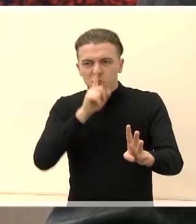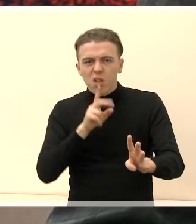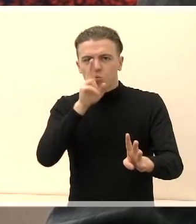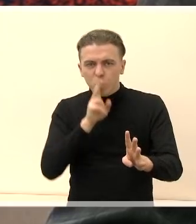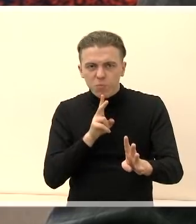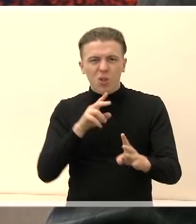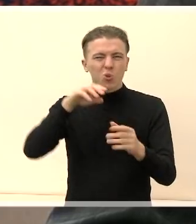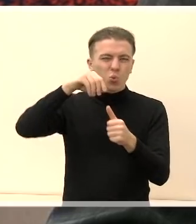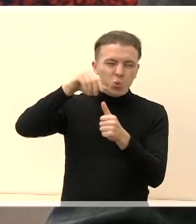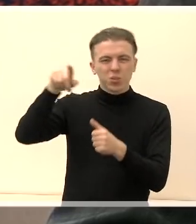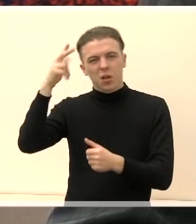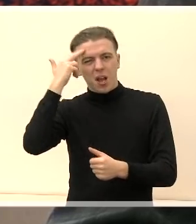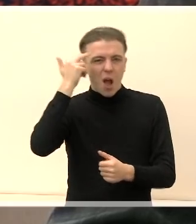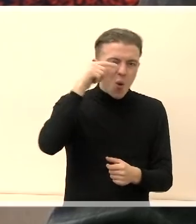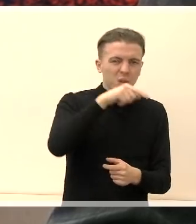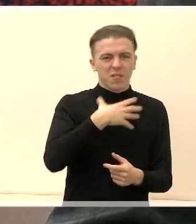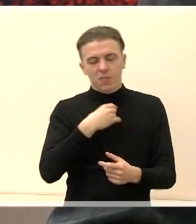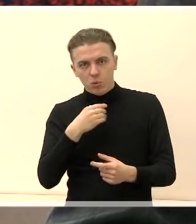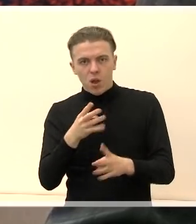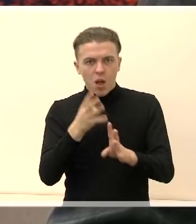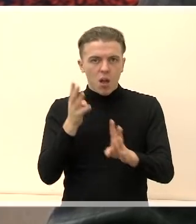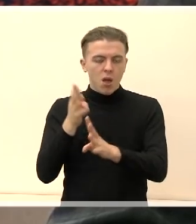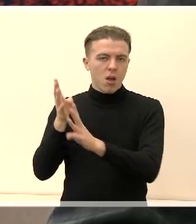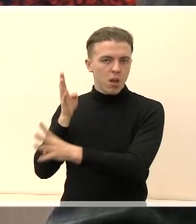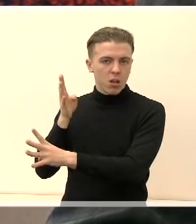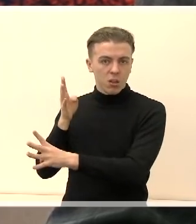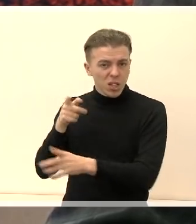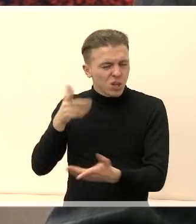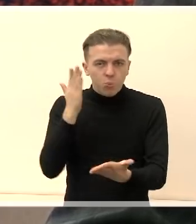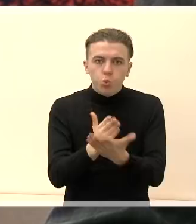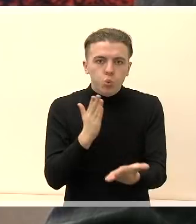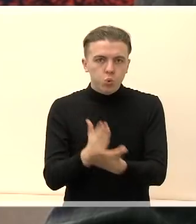Druskinikos Kaune ar Vilniui. Tai yra būtinas poreikis.